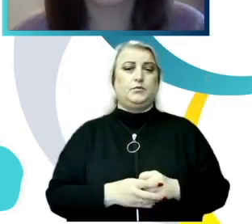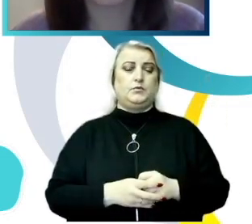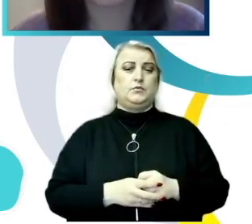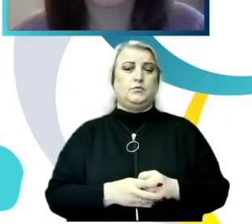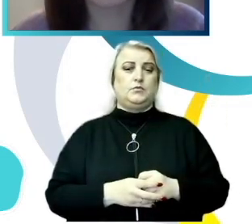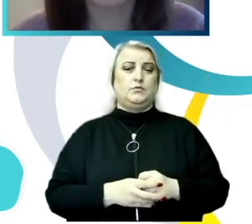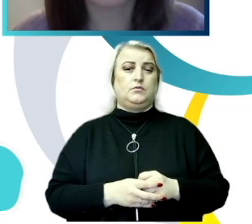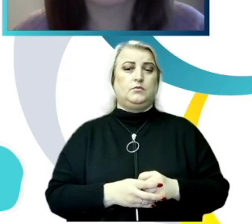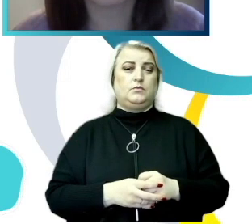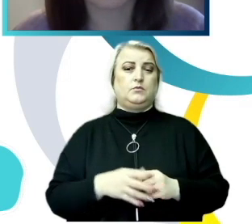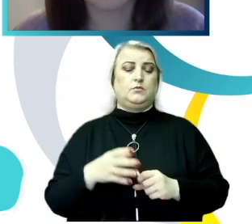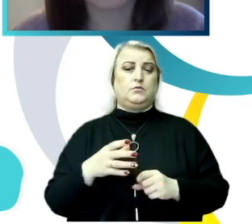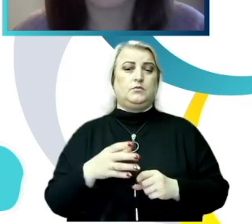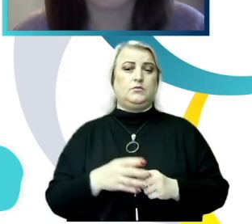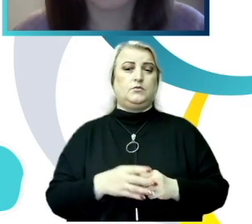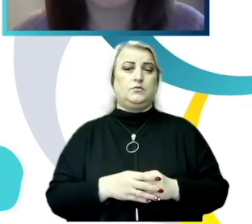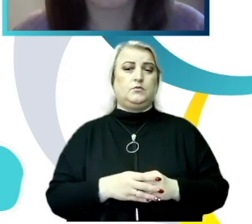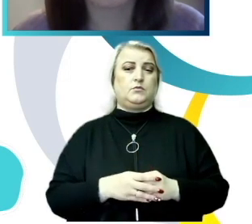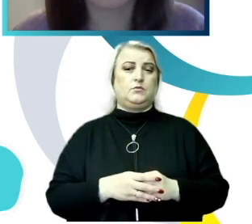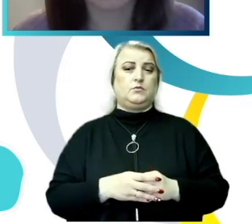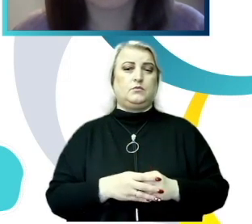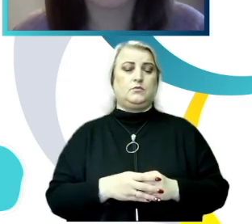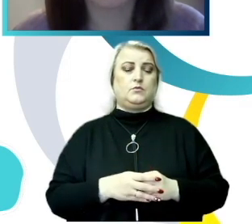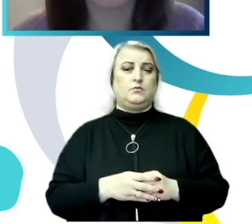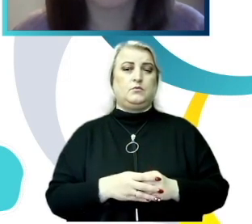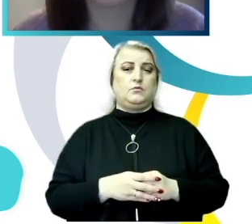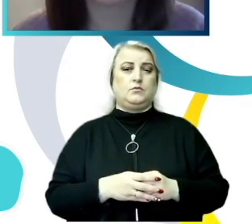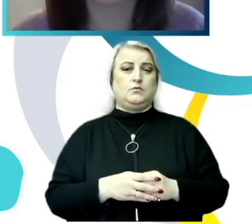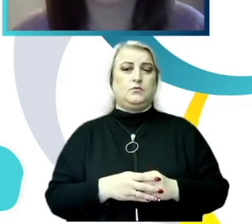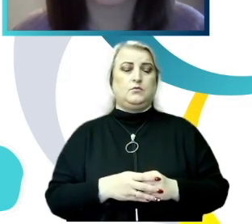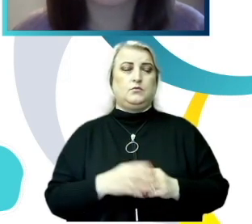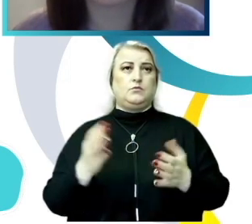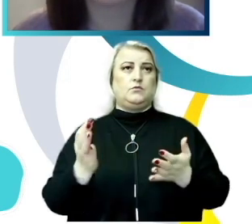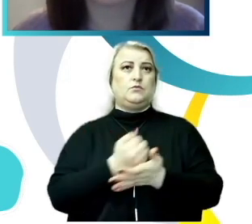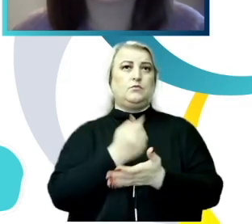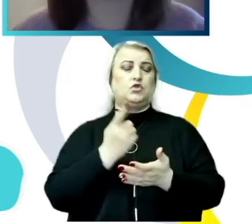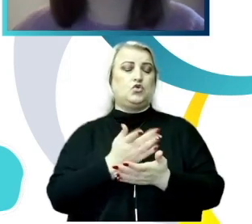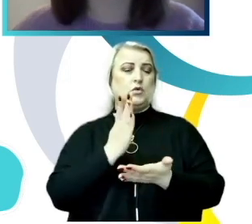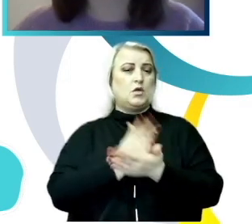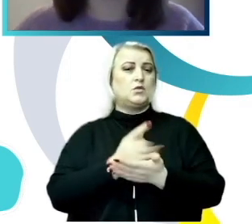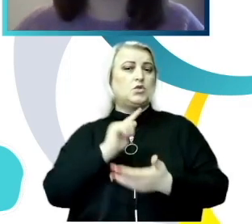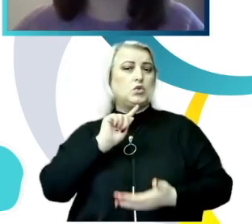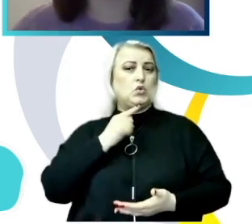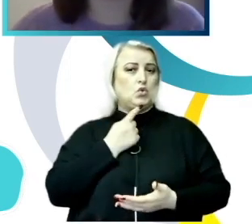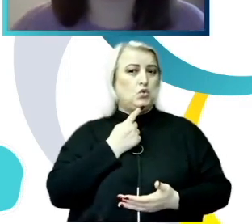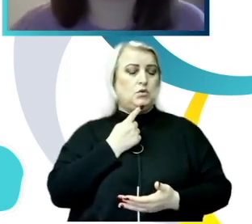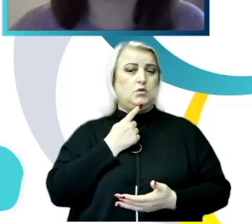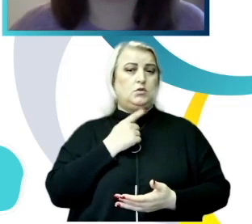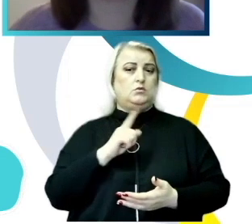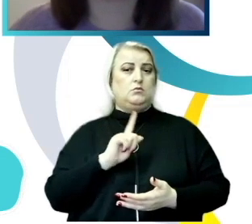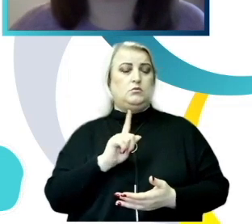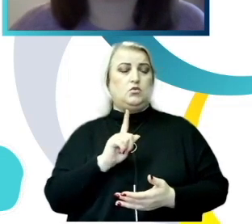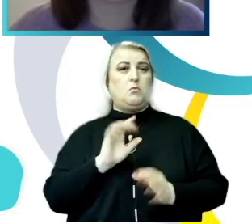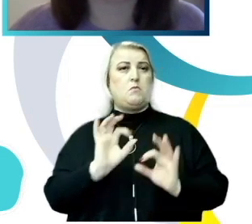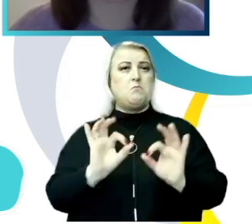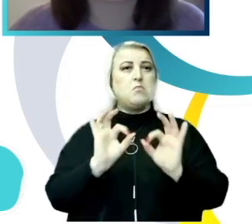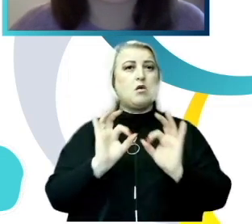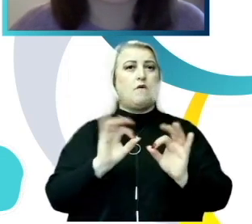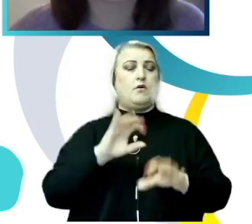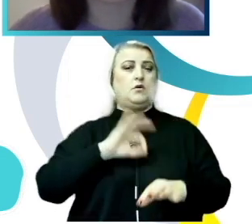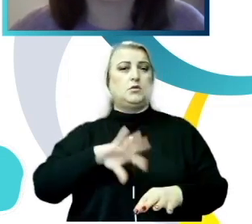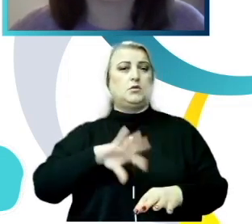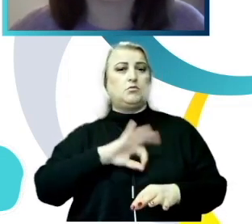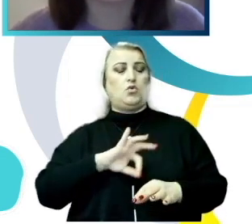relevat că în procesul de informare aceștia întâmpină unele dificultăți în a aborda eficient fenomenul